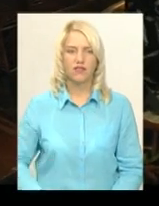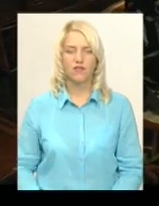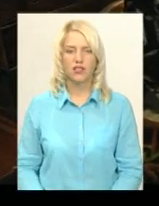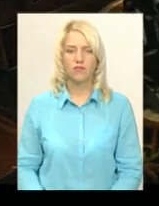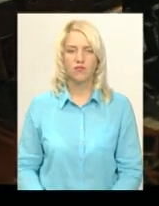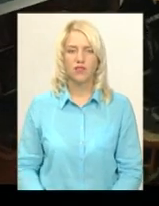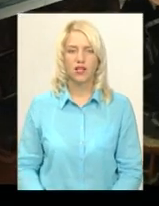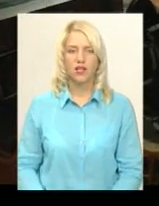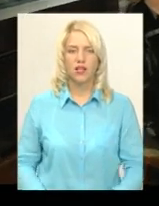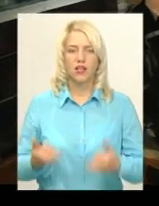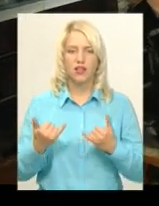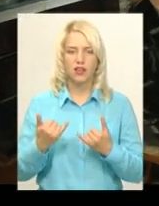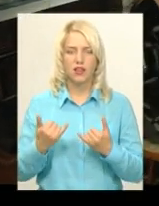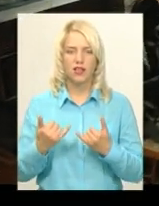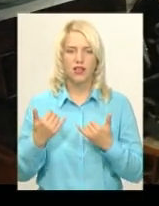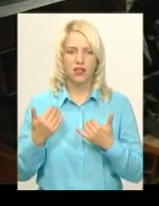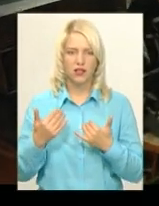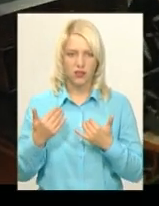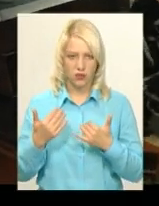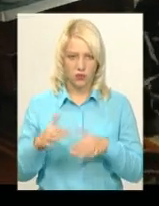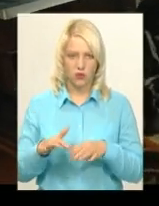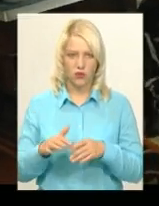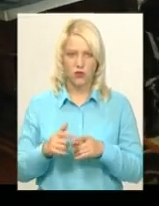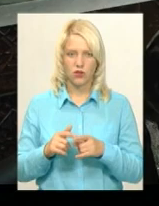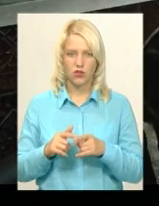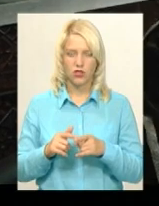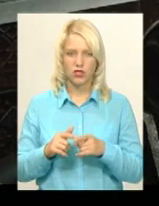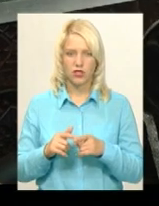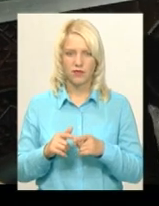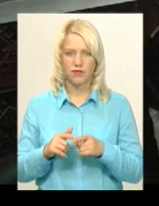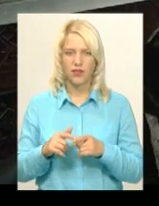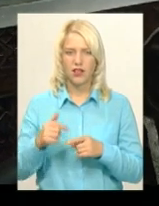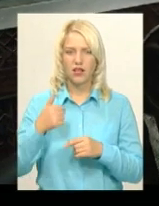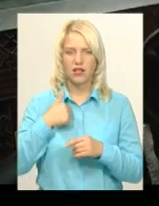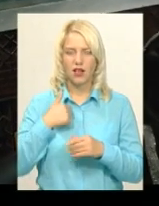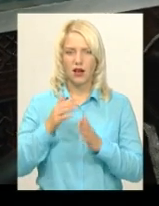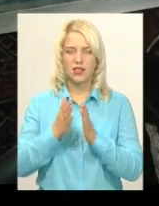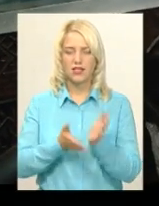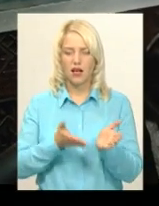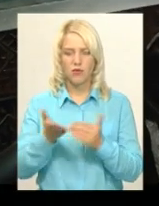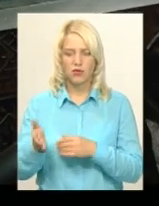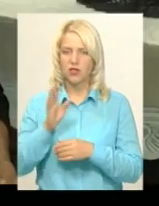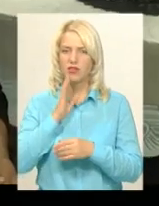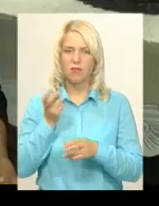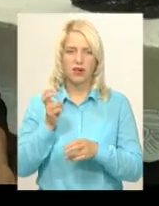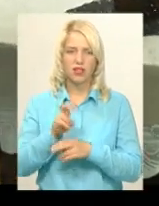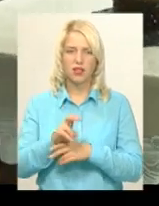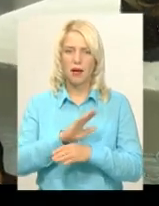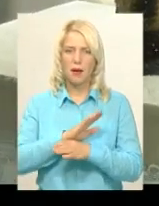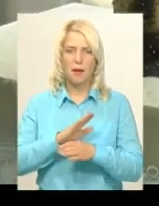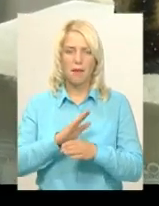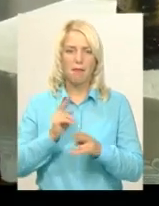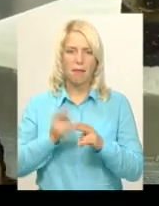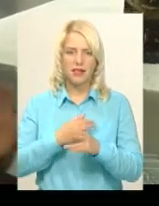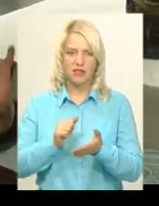вже теж, особливо з цими. Я запросила, вона прийшла безвідказно. Зінаїда